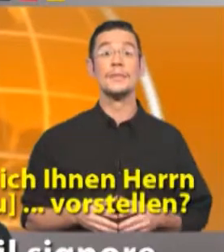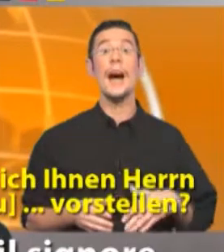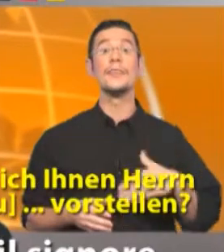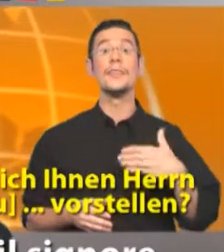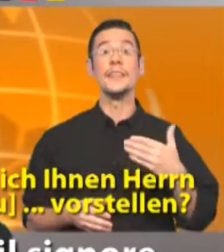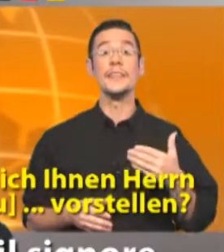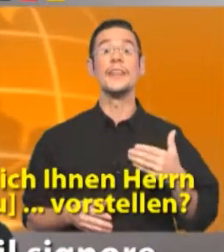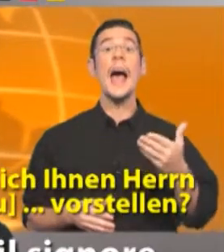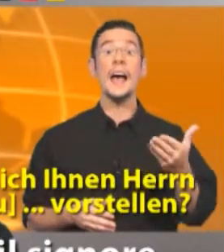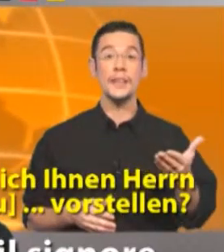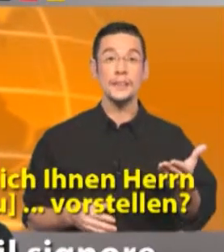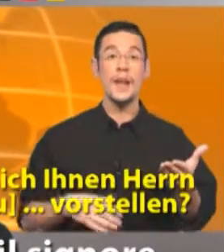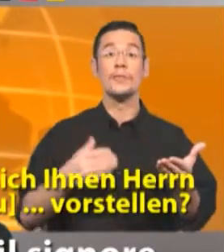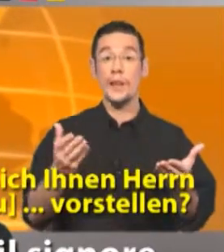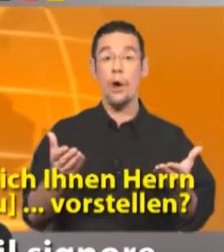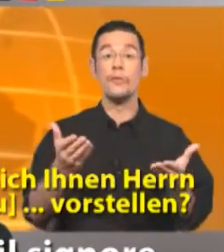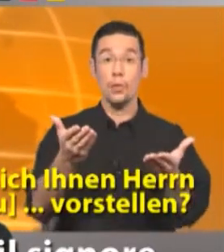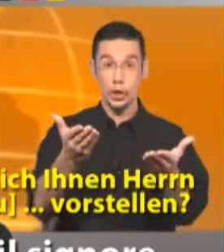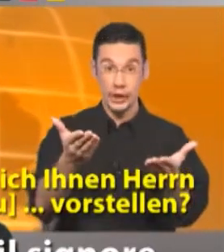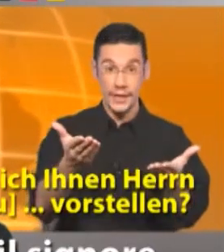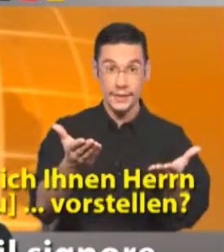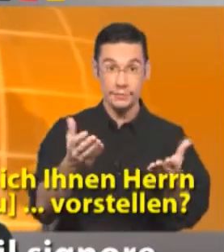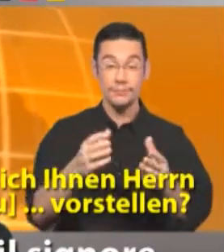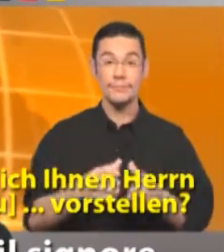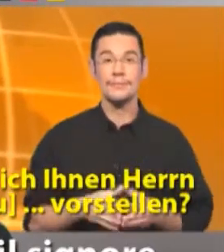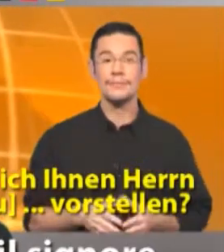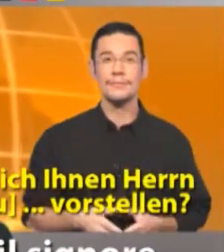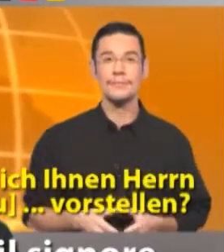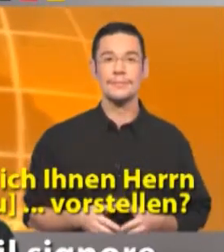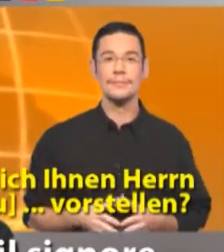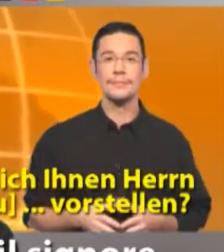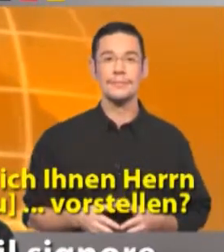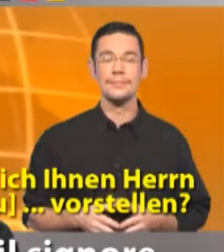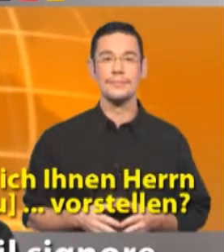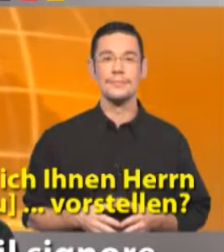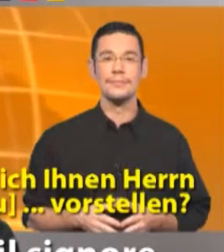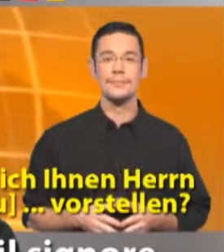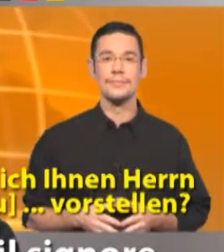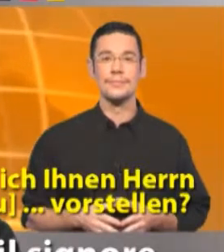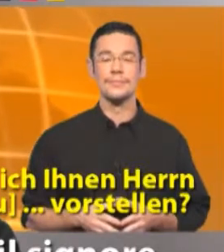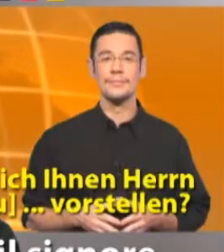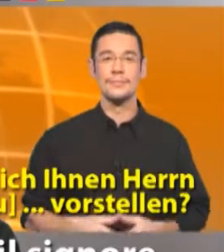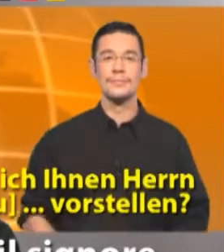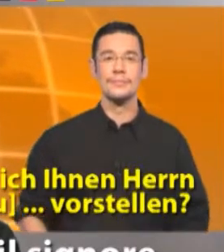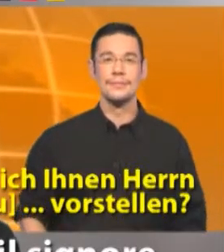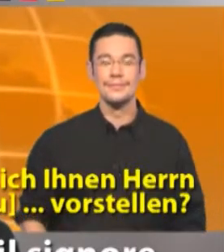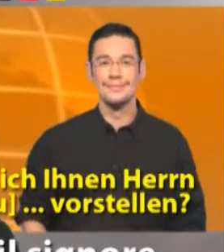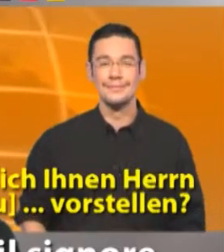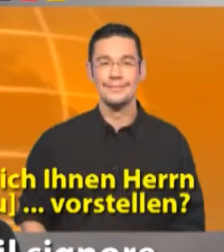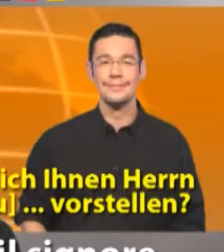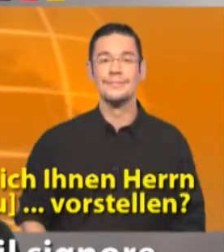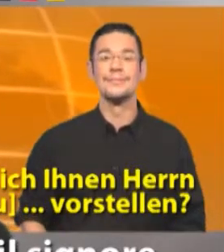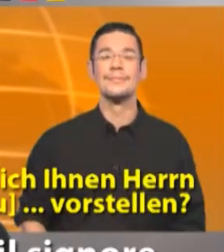Darf ich Ihnen Herrn Frau vorstellen? Le presento il Signor,